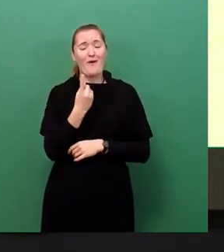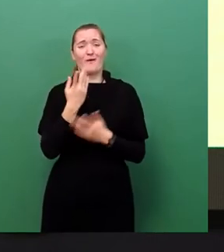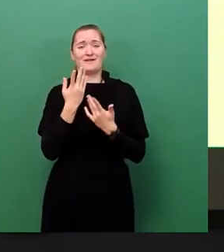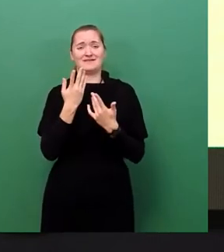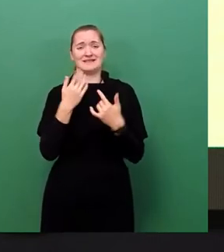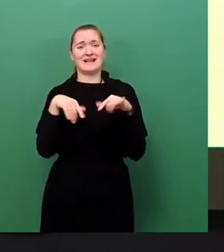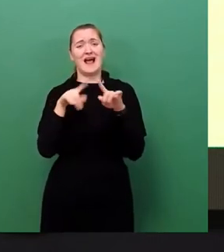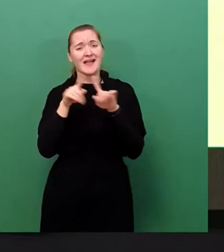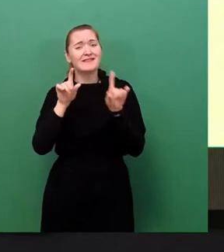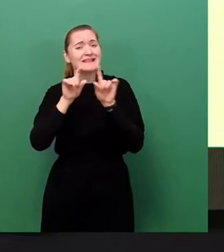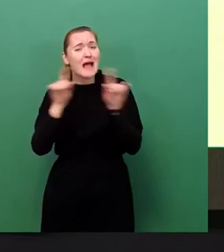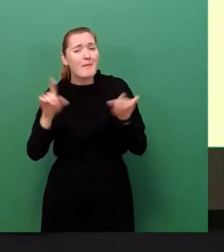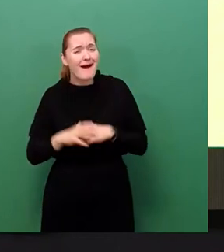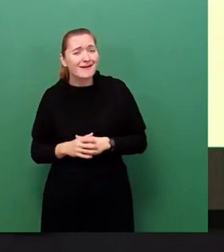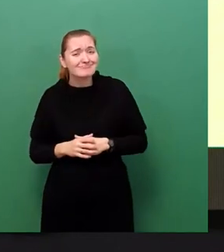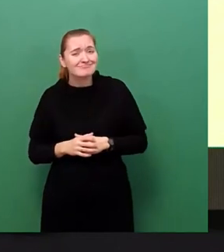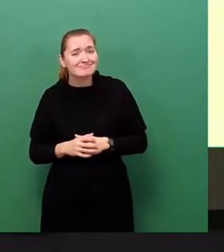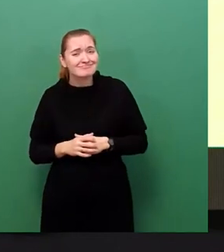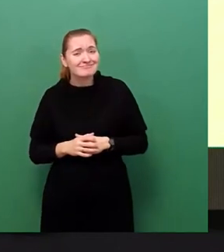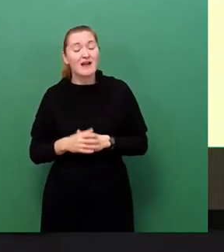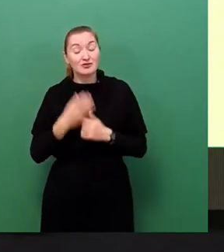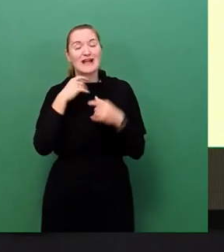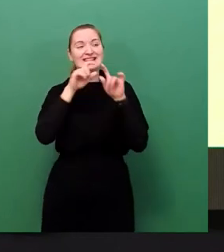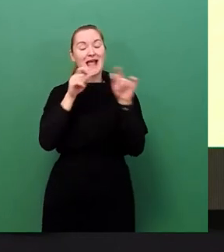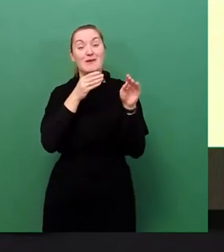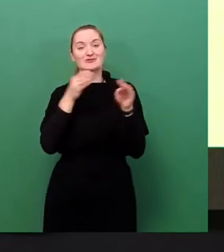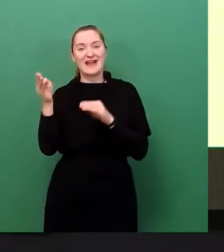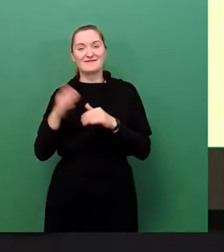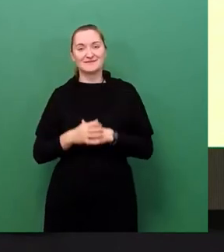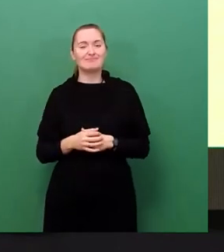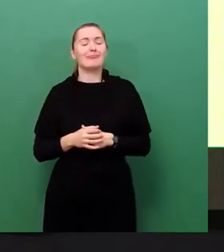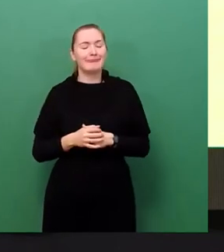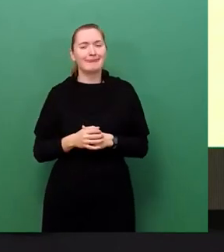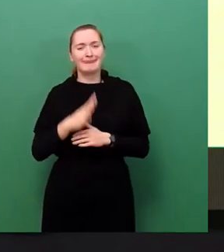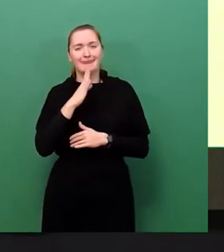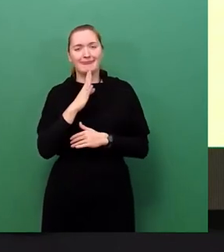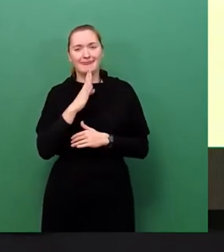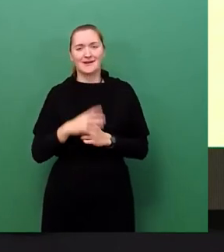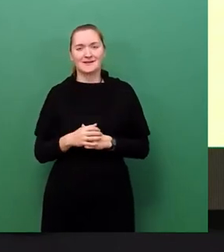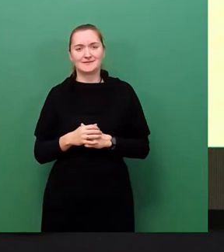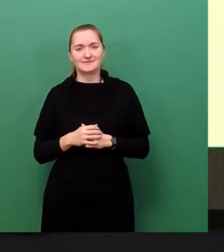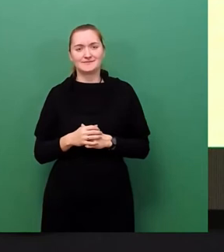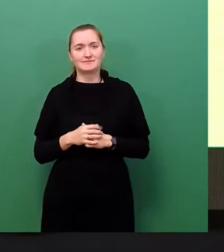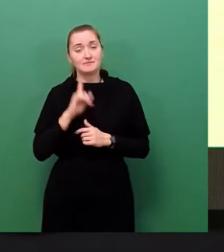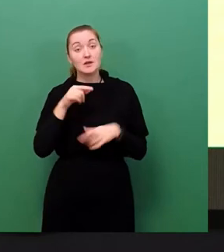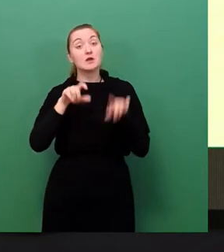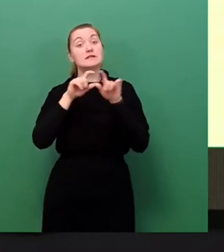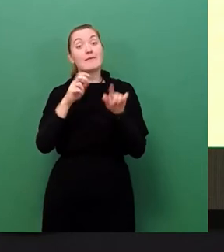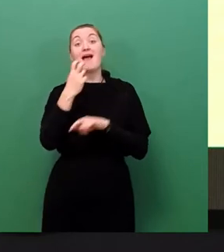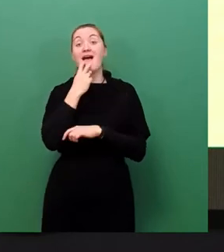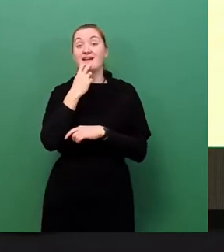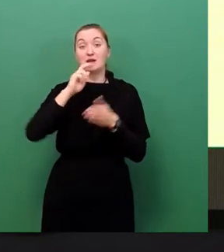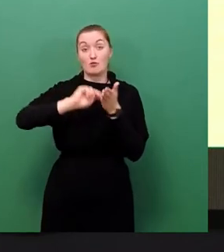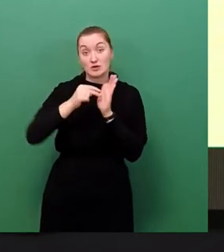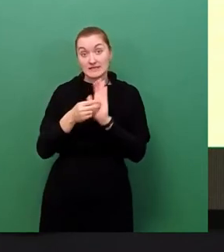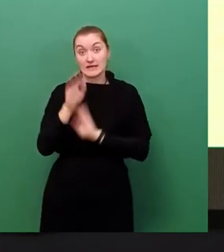am Thema vorbeireden und möchte ich auch jetzt über die Energiepolitik der Zukunft